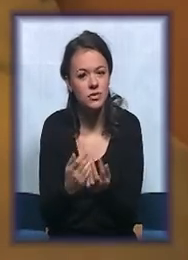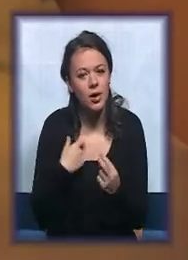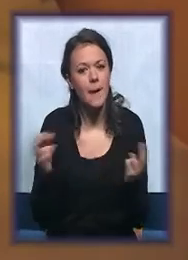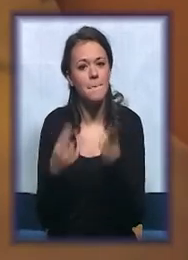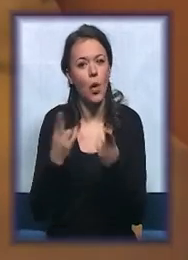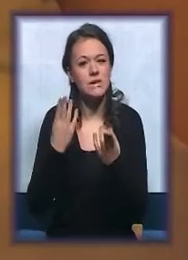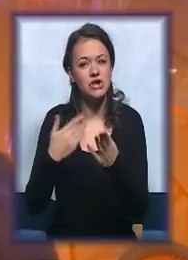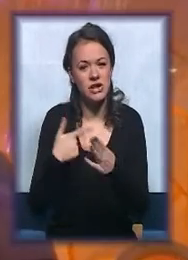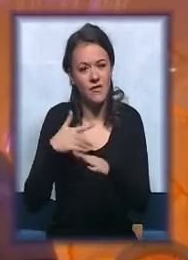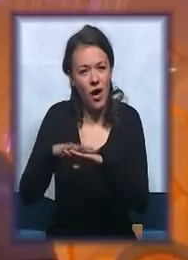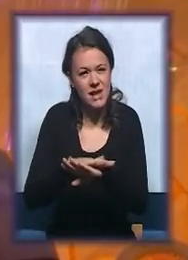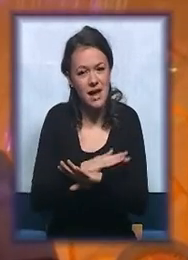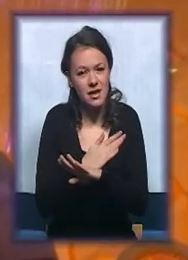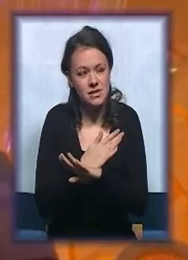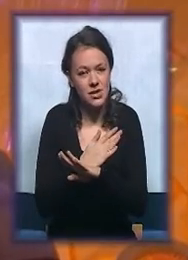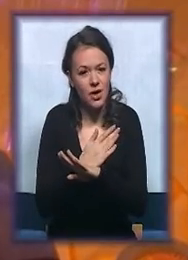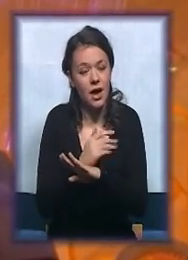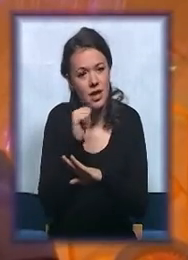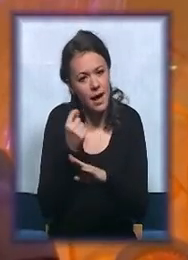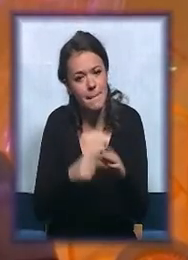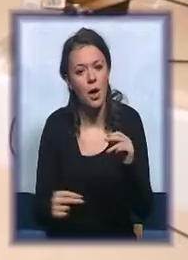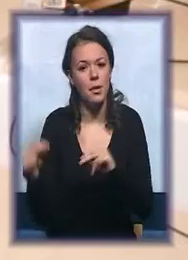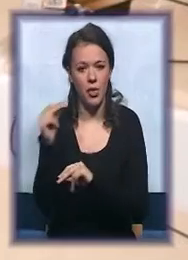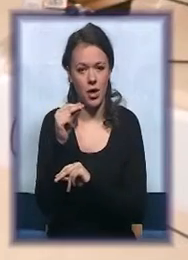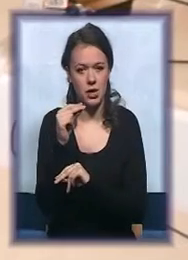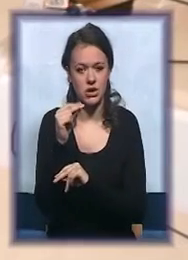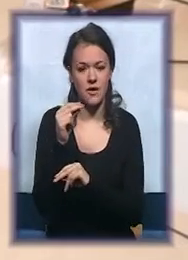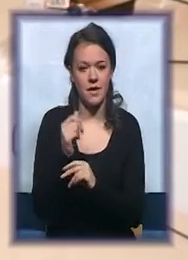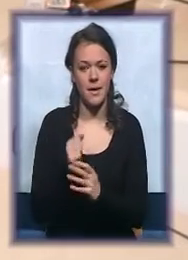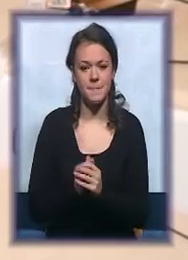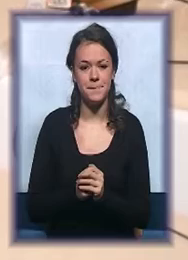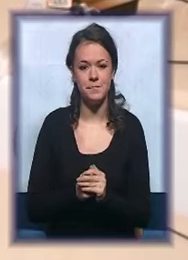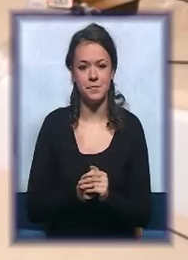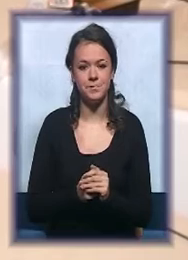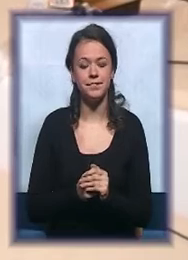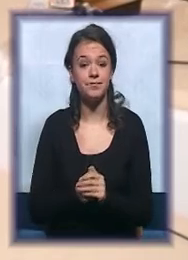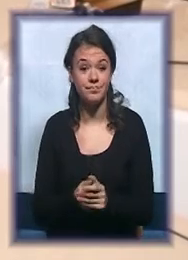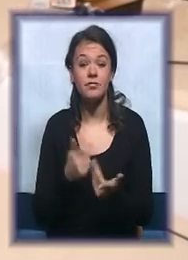efekte i da ih pojačava, a u principu je krajnji cilj